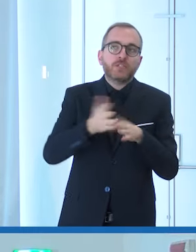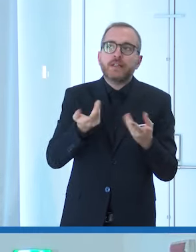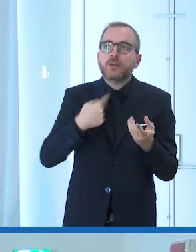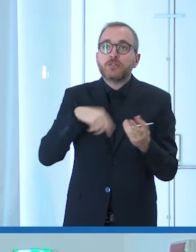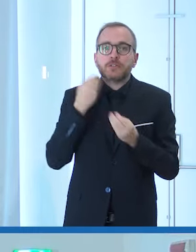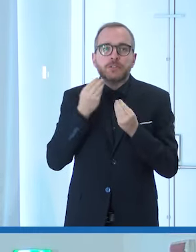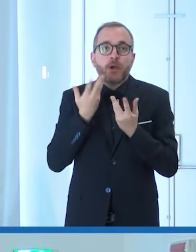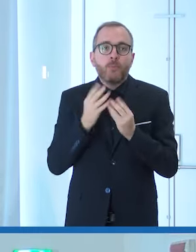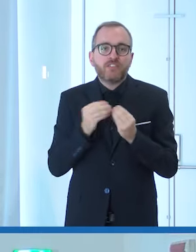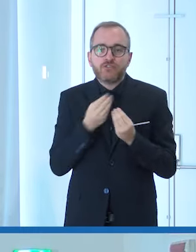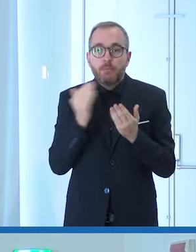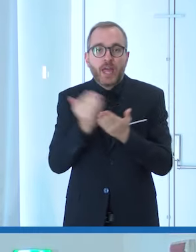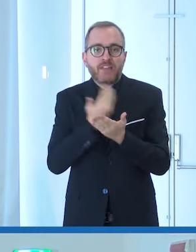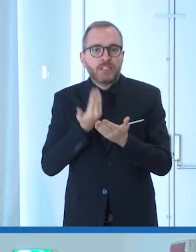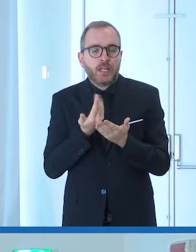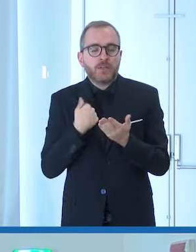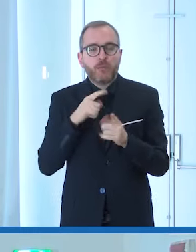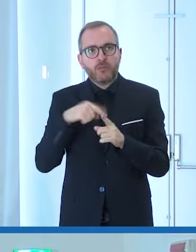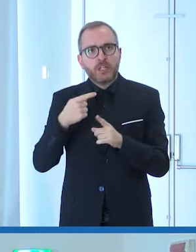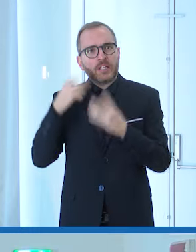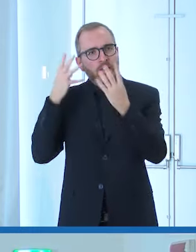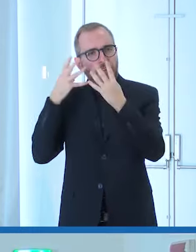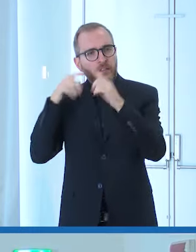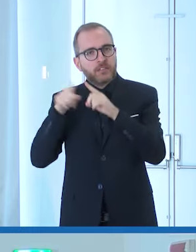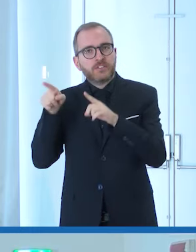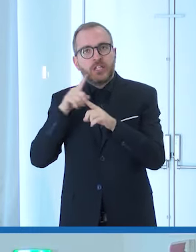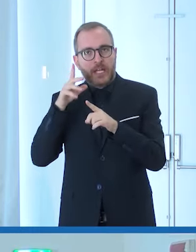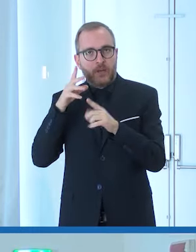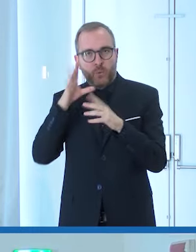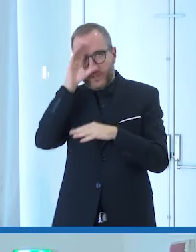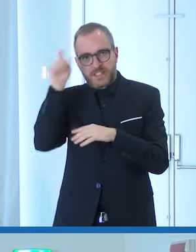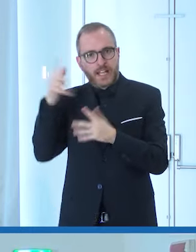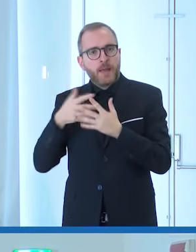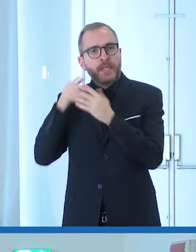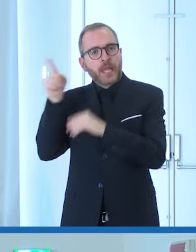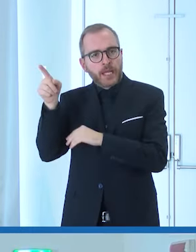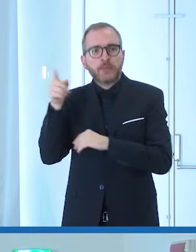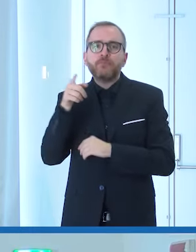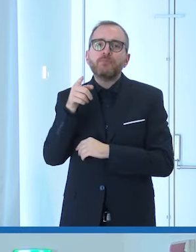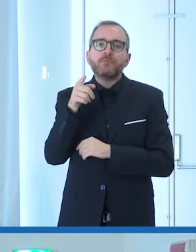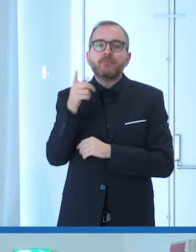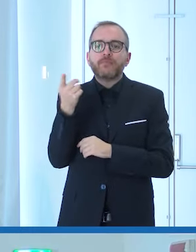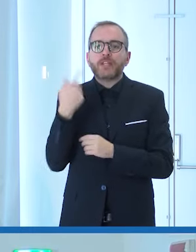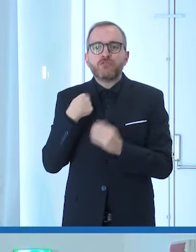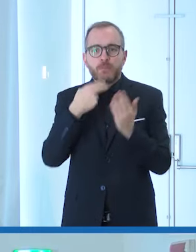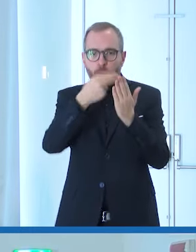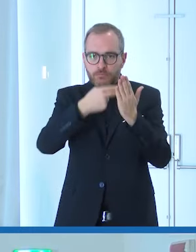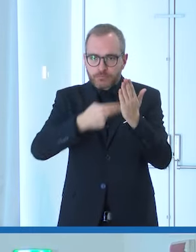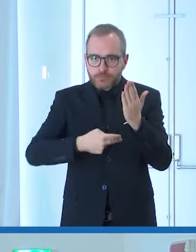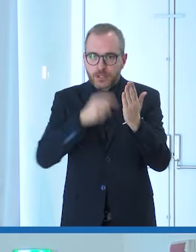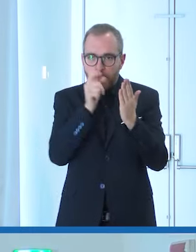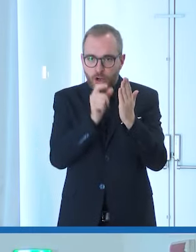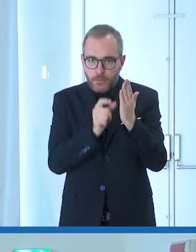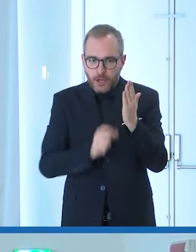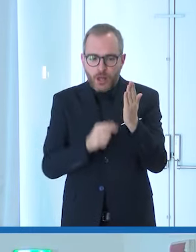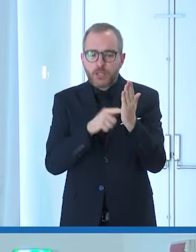poi una riflessione che è nata da Arizona State University che è un bellissimo glossario attraverso il